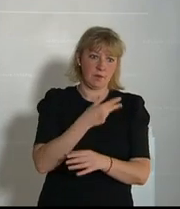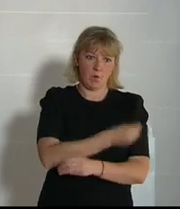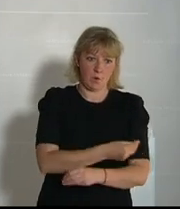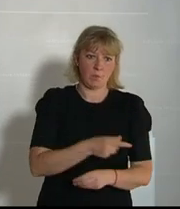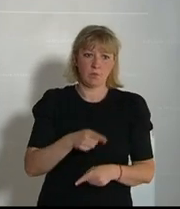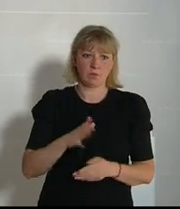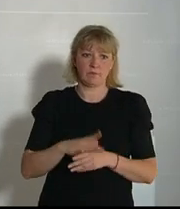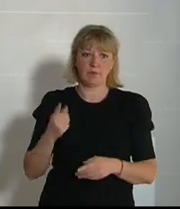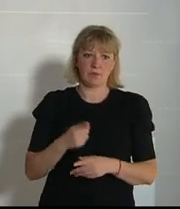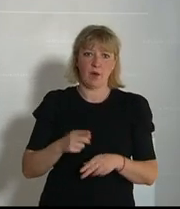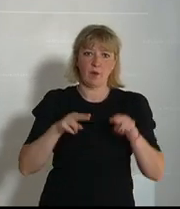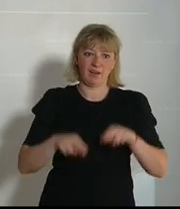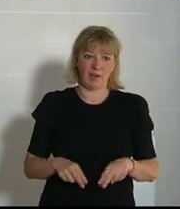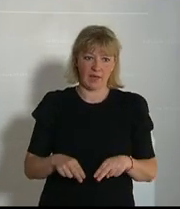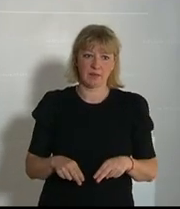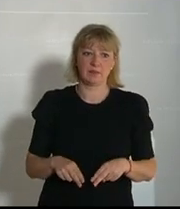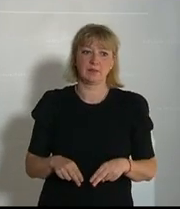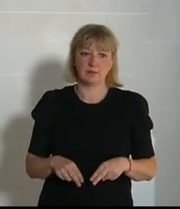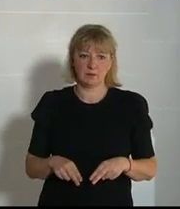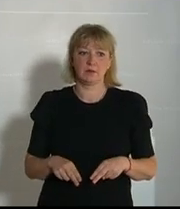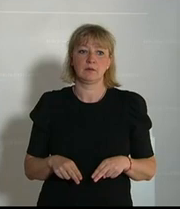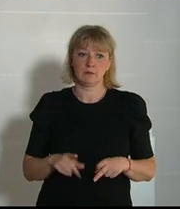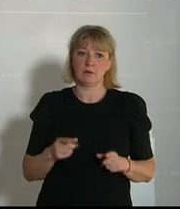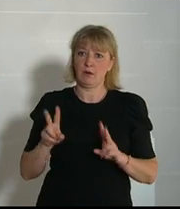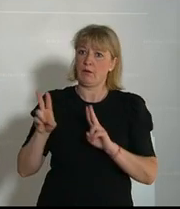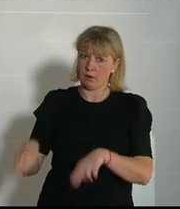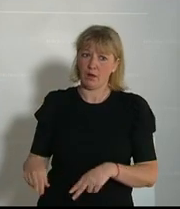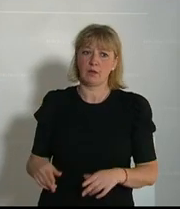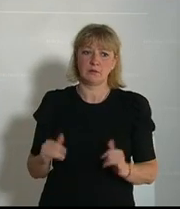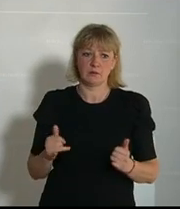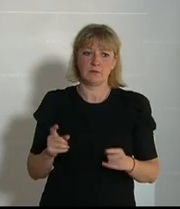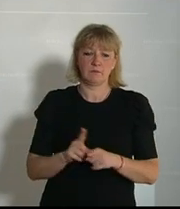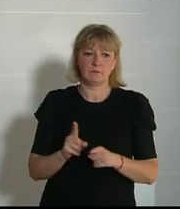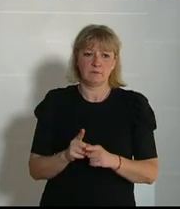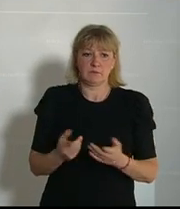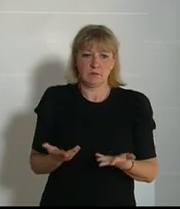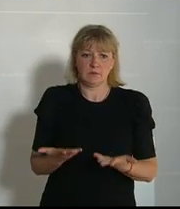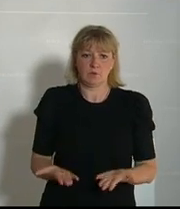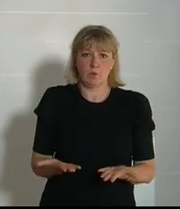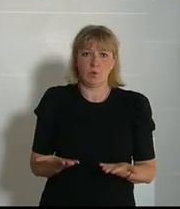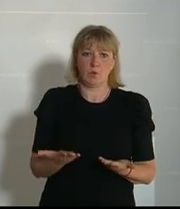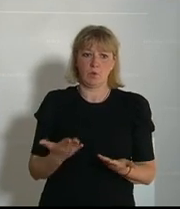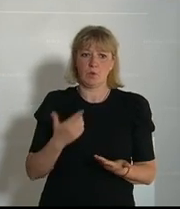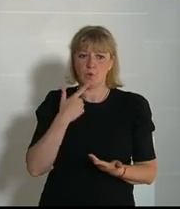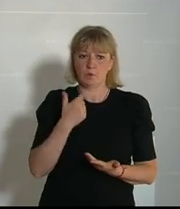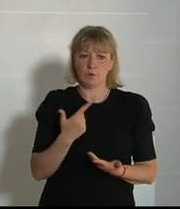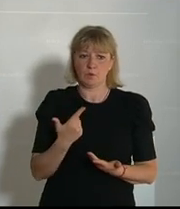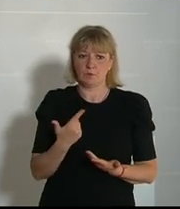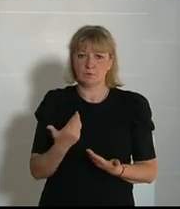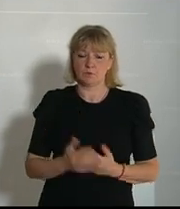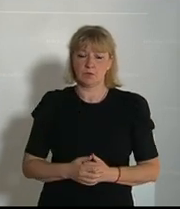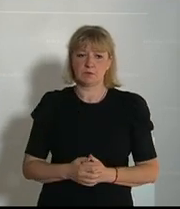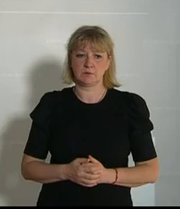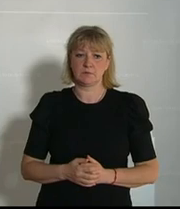und das im Dauerrecht, ich finde, da hat er recht. Das ist zumindest, wenn Sie einen Mindestrausverstand haben, würden Sie es akzeptieren.